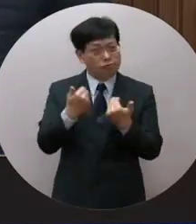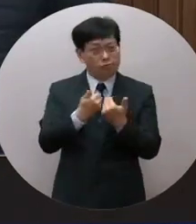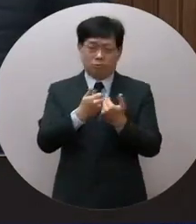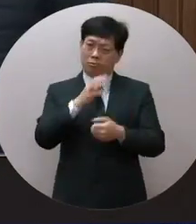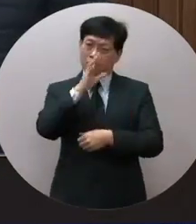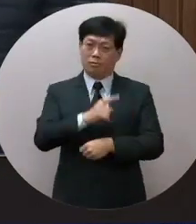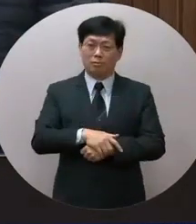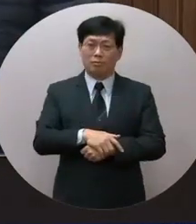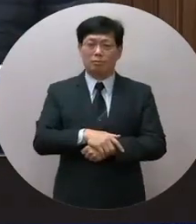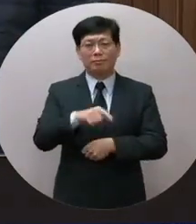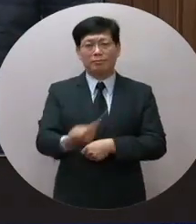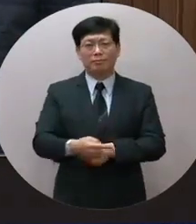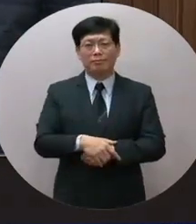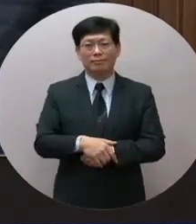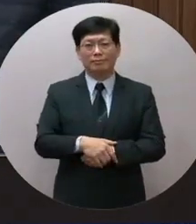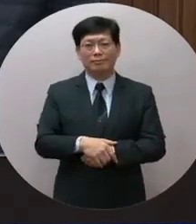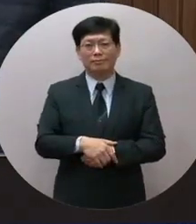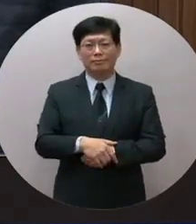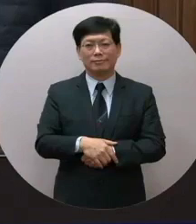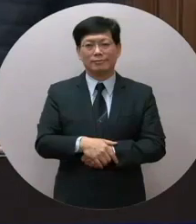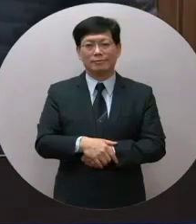還對我覺得來往下看